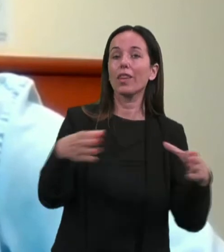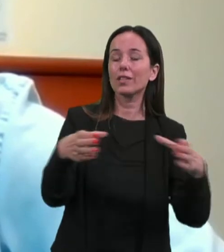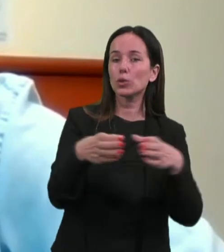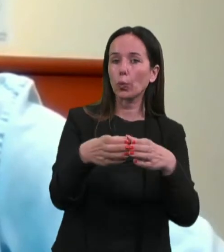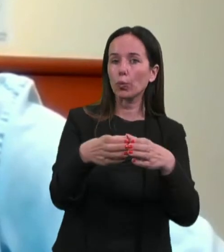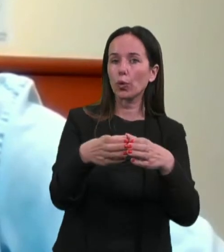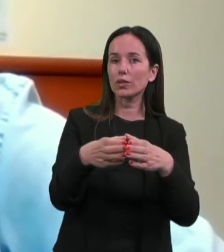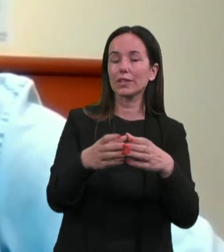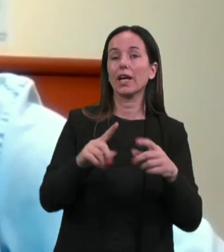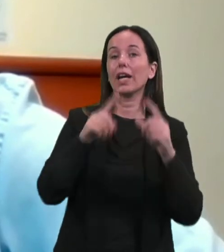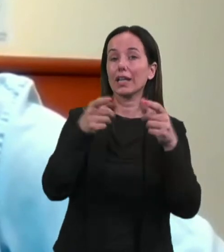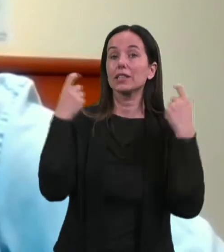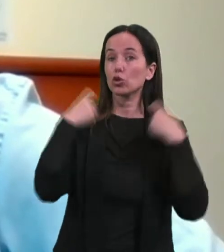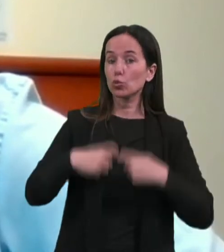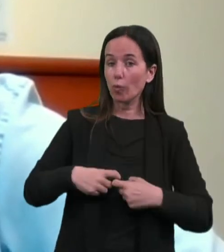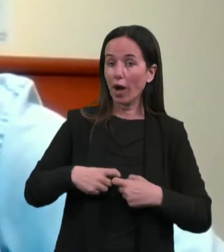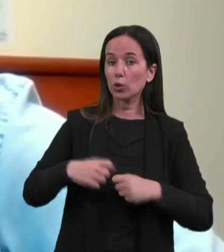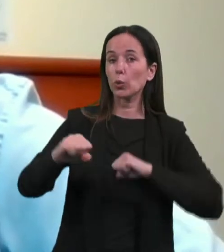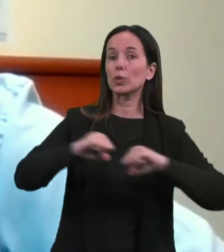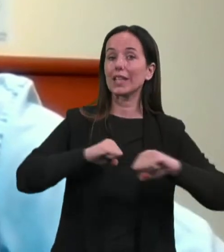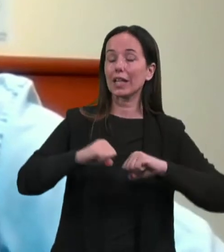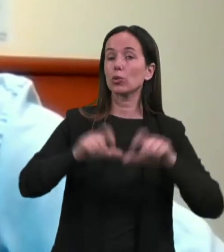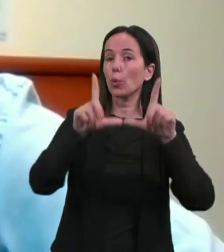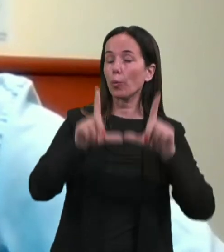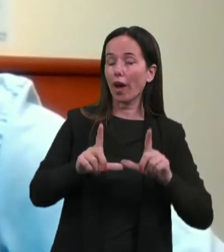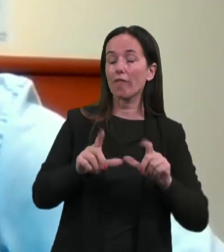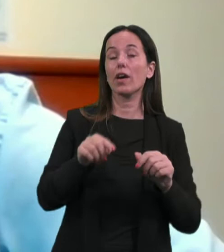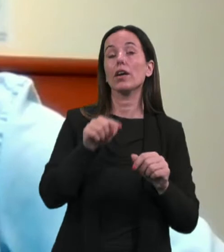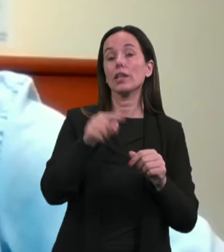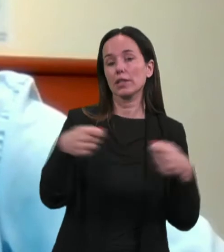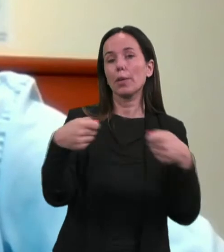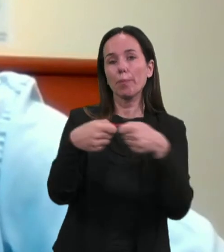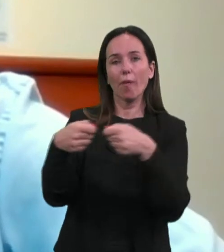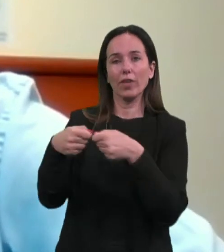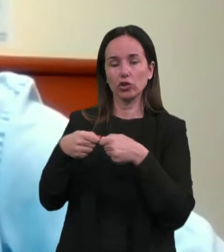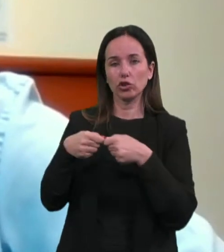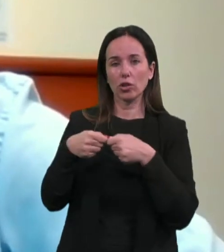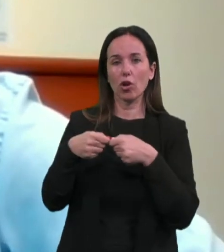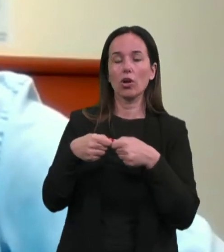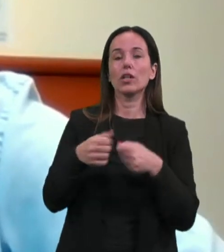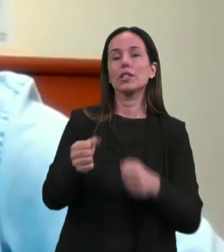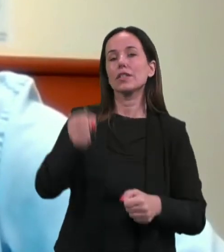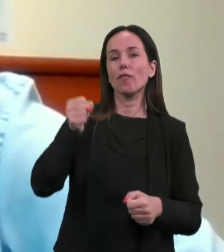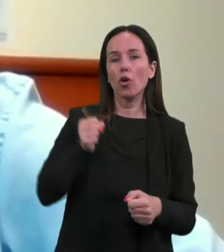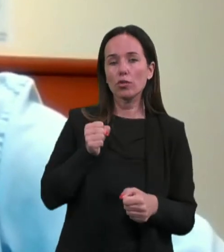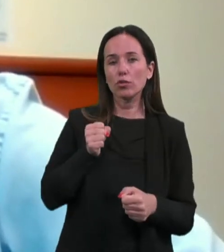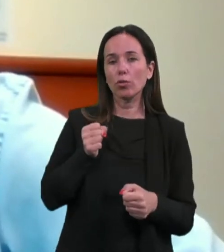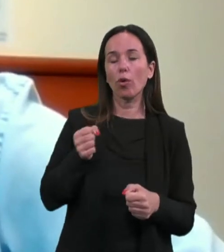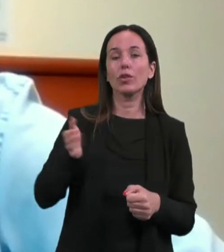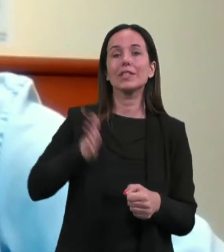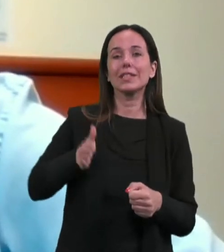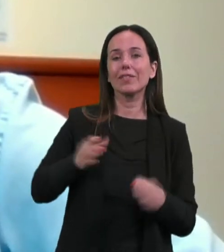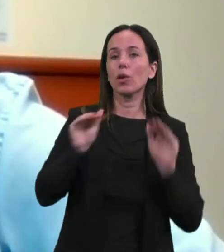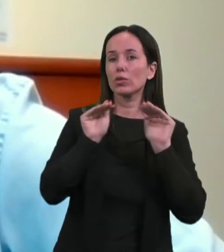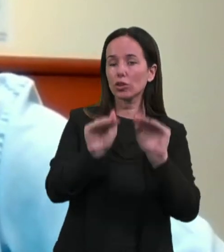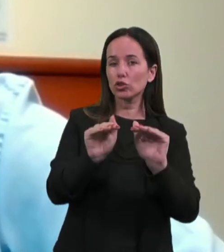stopite k županu v direktorju uprave, ki se povežejo potem in z vojsko, in z civilno